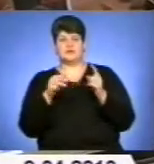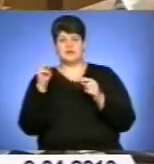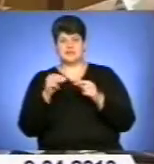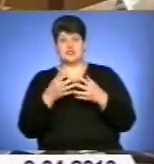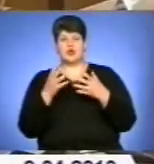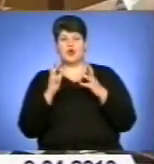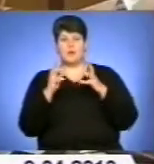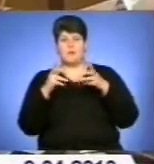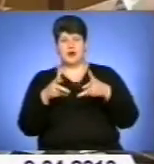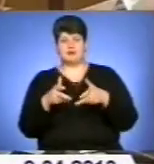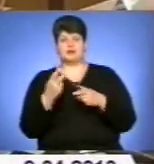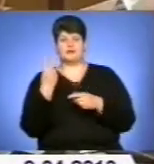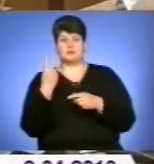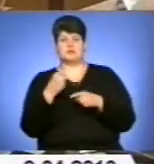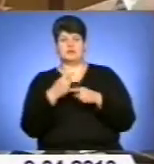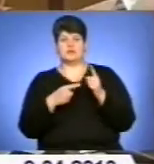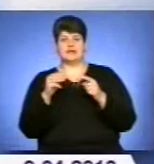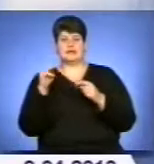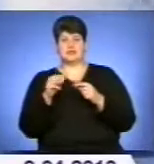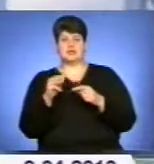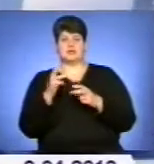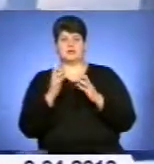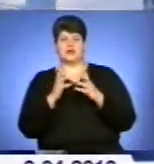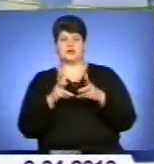12 тисячами тракторів українського виробництва.